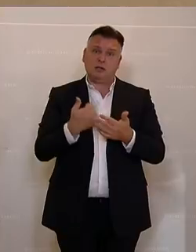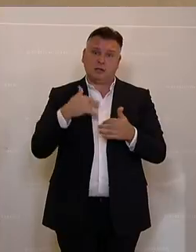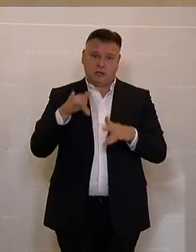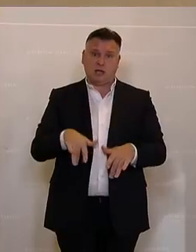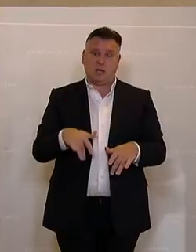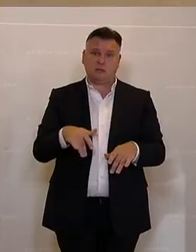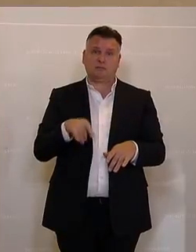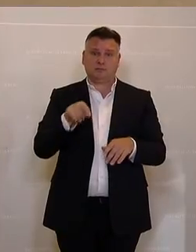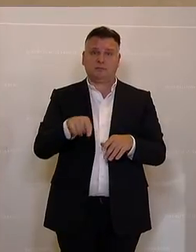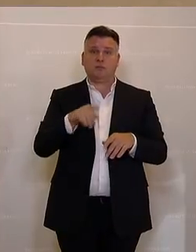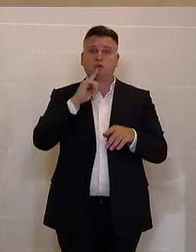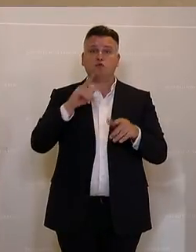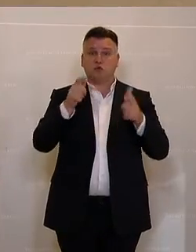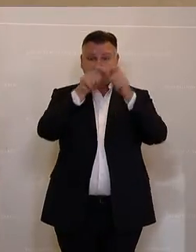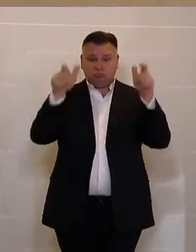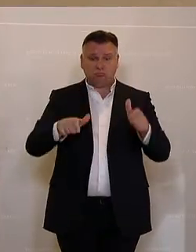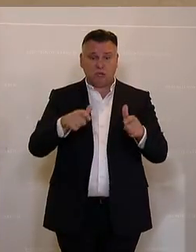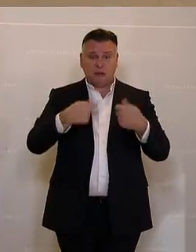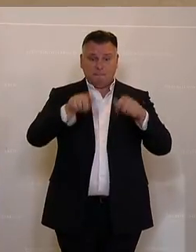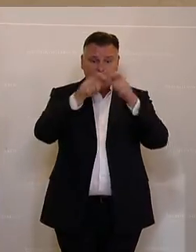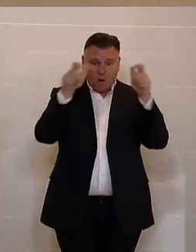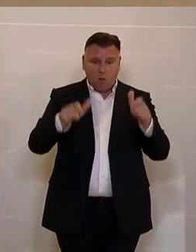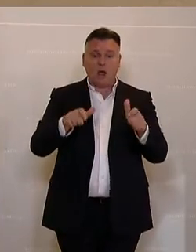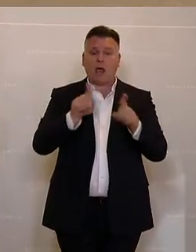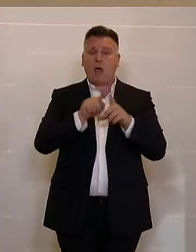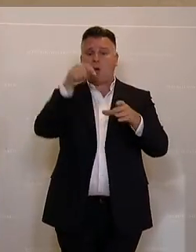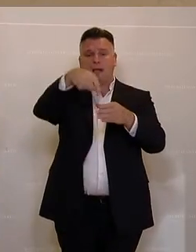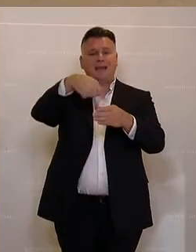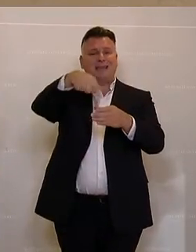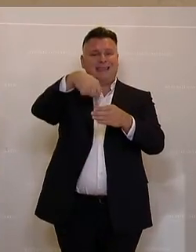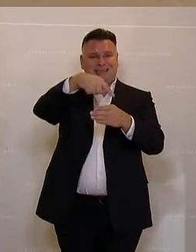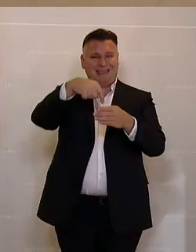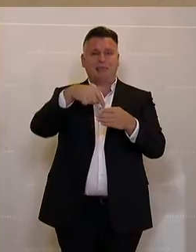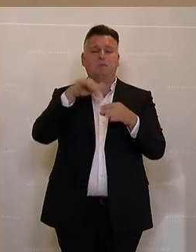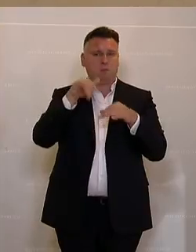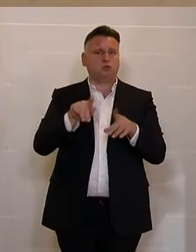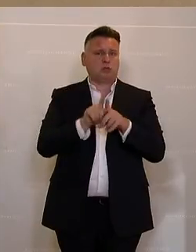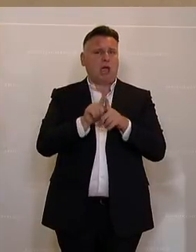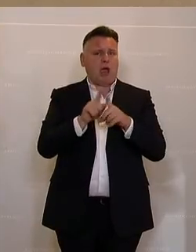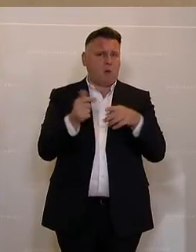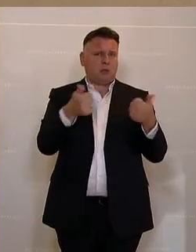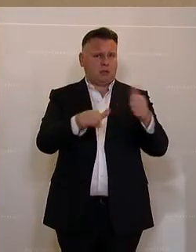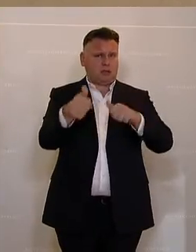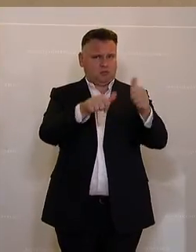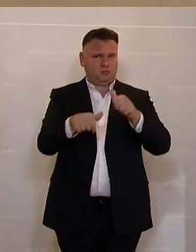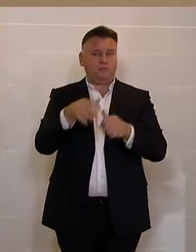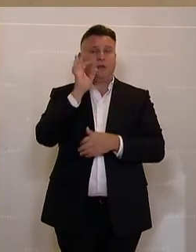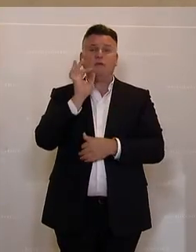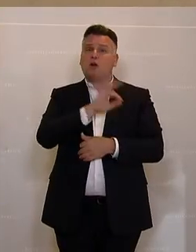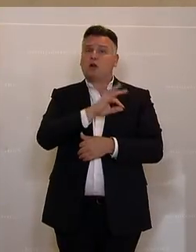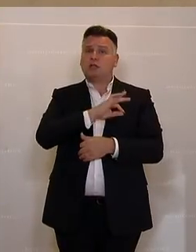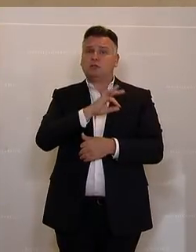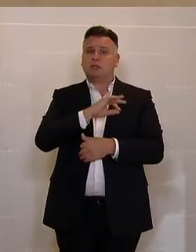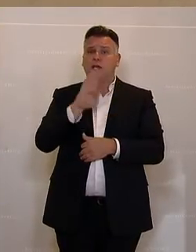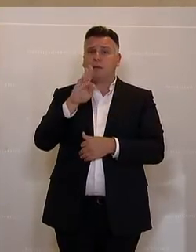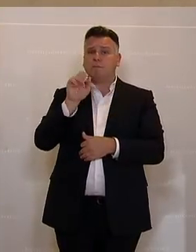Aber die Hüllen allein reichen nicht aus, um dementsprechend vor Ort ein adäquates Kinderbetreuungsangebot zu bieten. Und die Frau Kollegin Dysoski hat